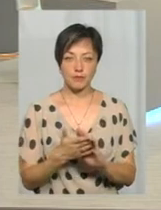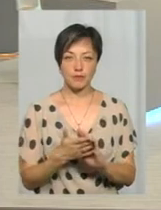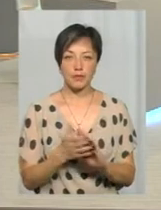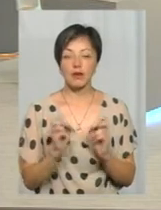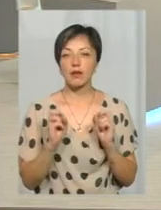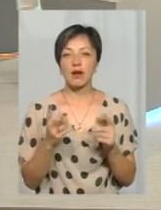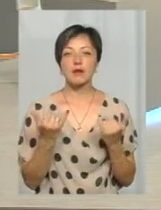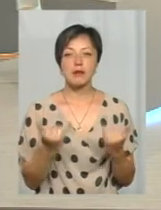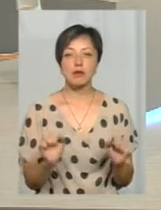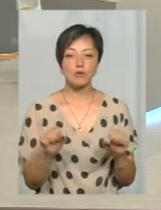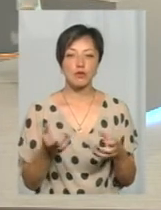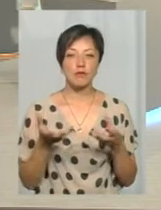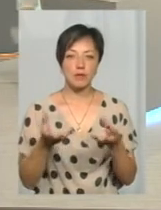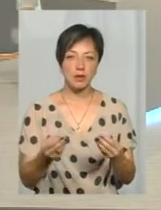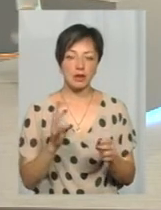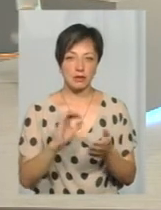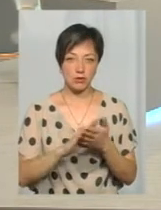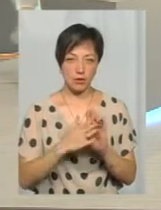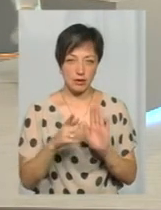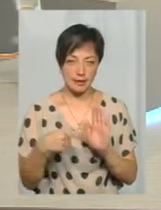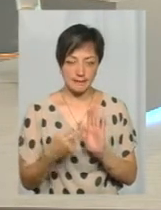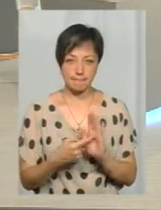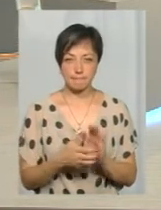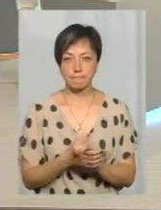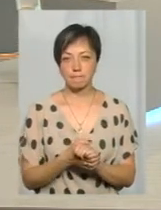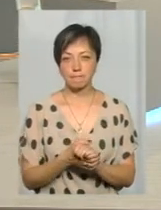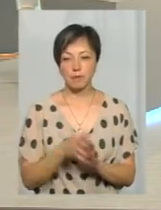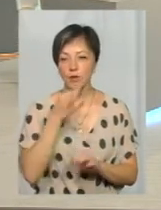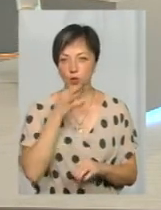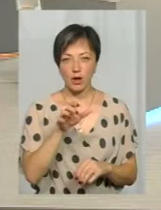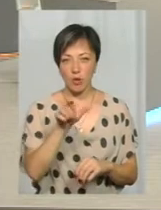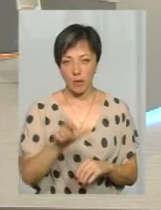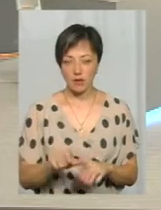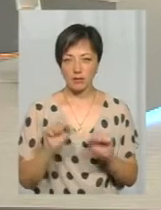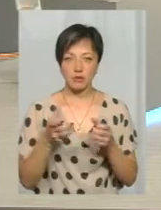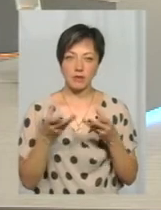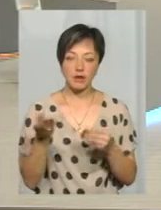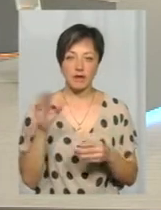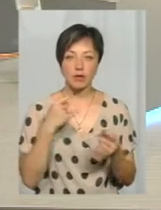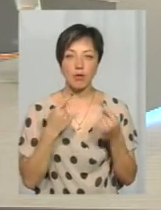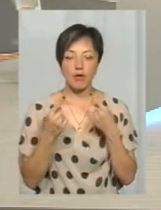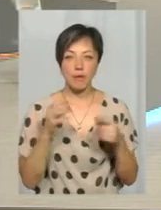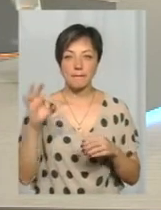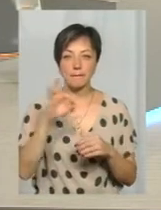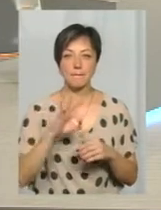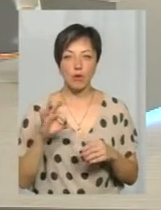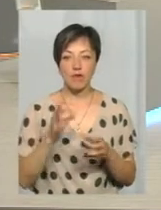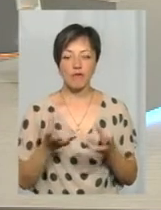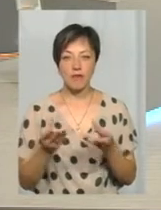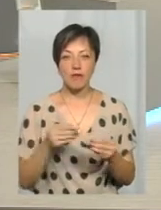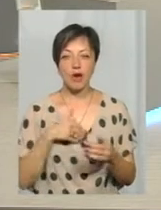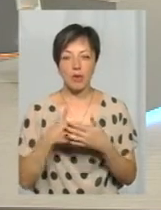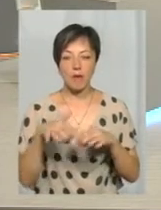чином вони зараз можуть повпливати і, в принципі, може повпливати будь-який громадянин? А давайте ми поговоримо про вплив